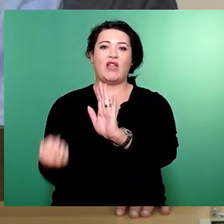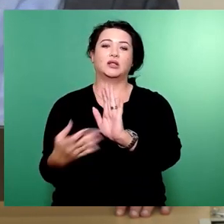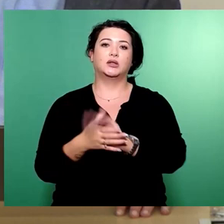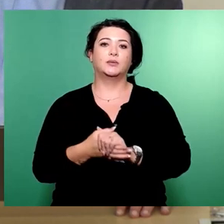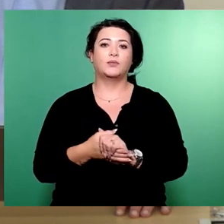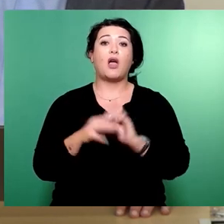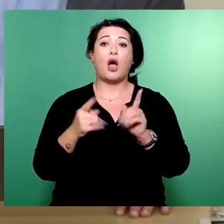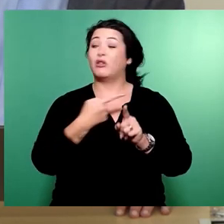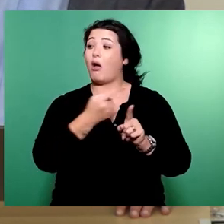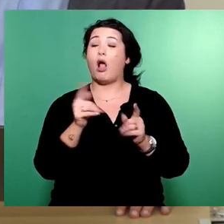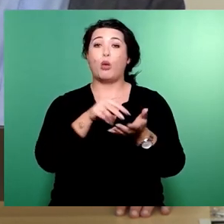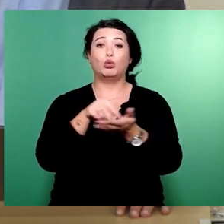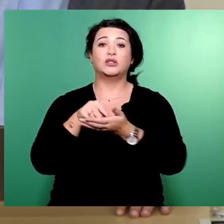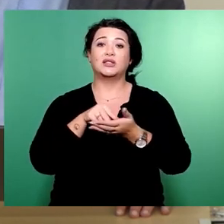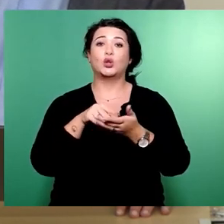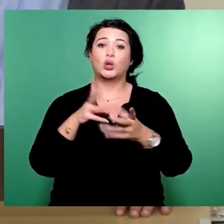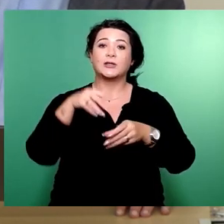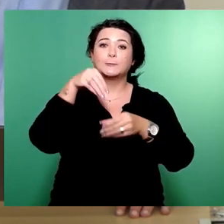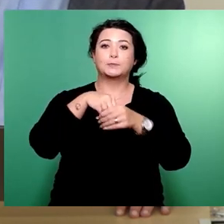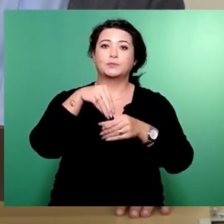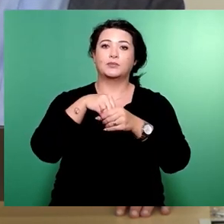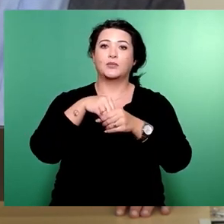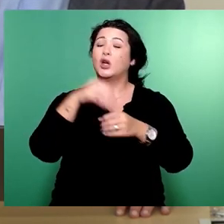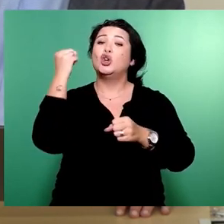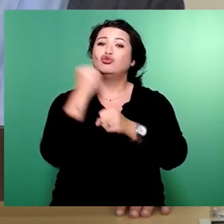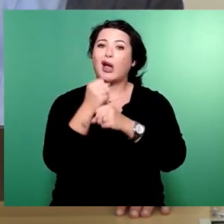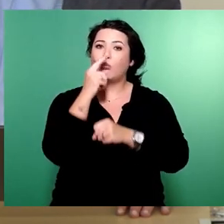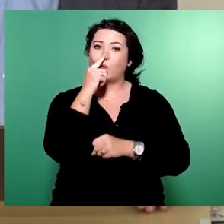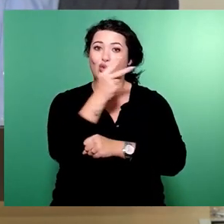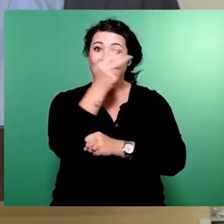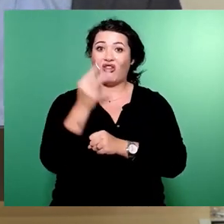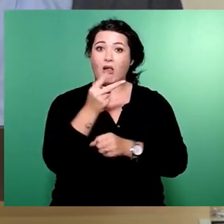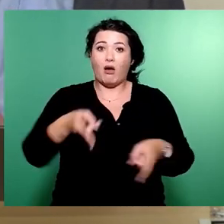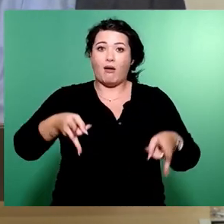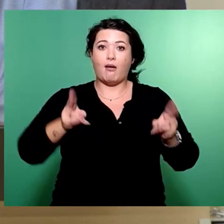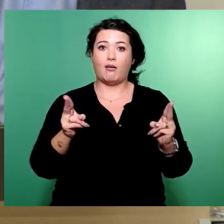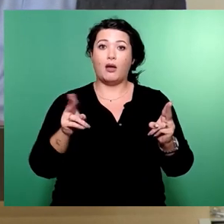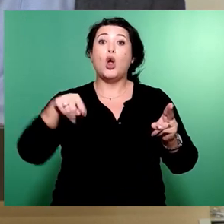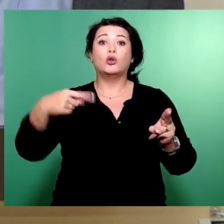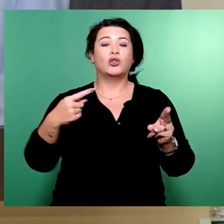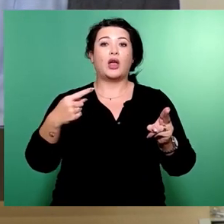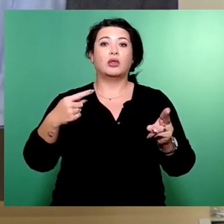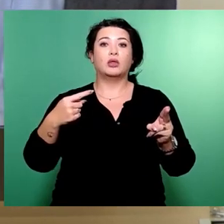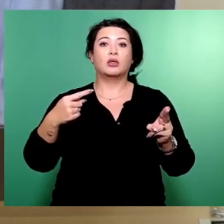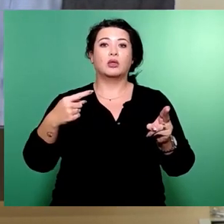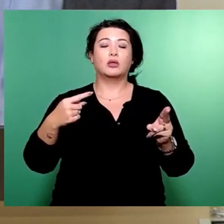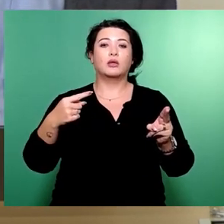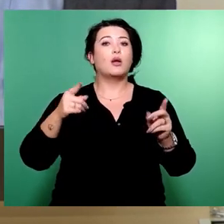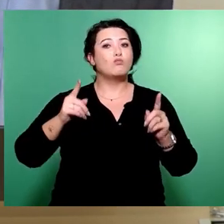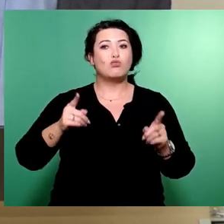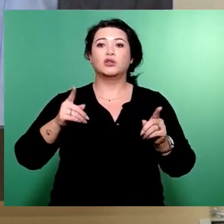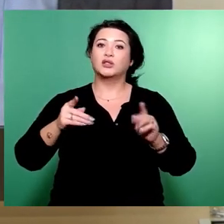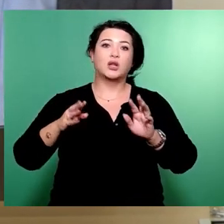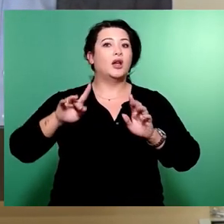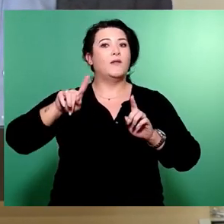Positionen, die da drin sind. Sie sind immer für zwei Jahre beschrieben und fallen dann wieder auf Los zurück. Und